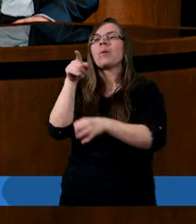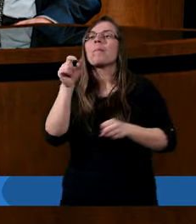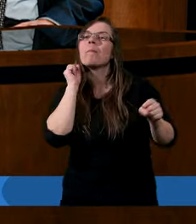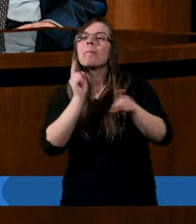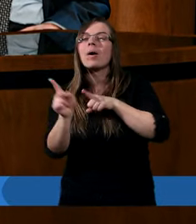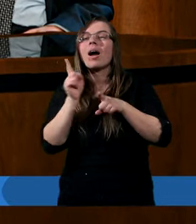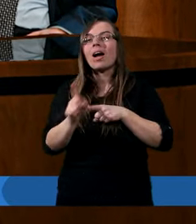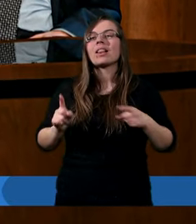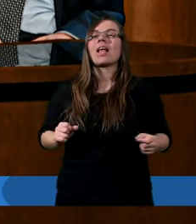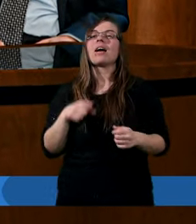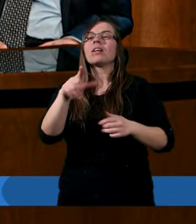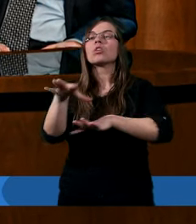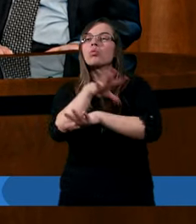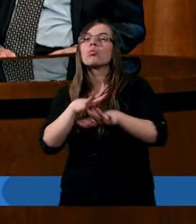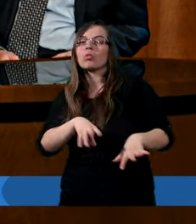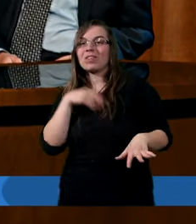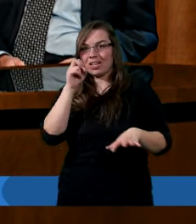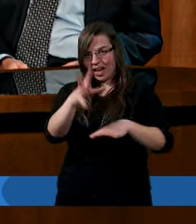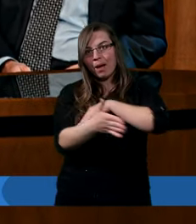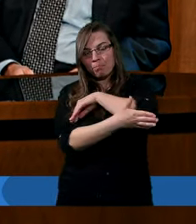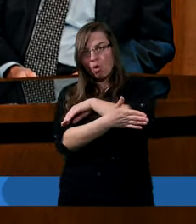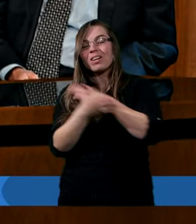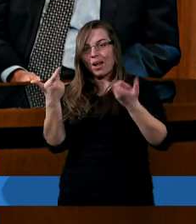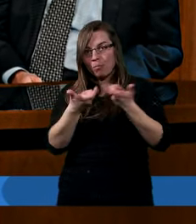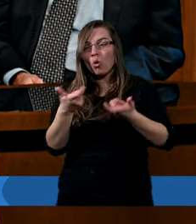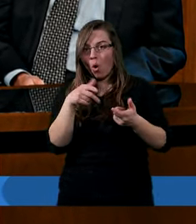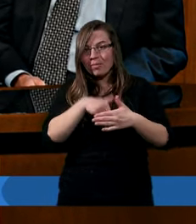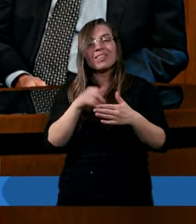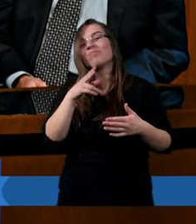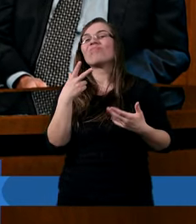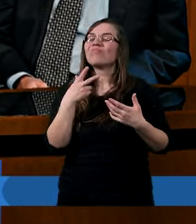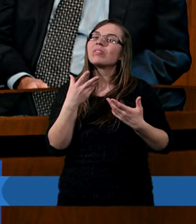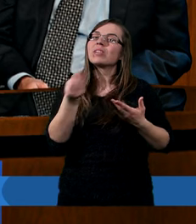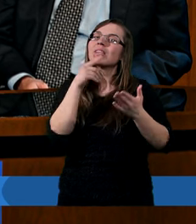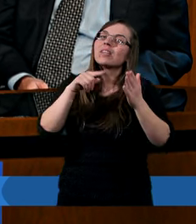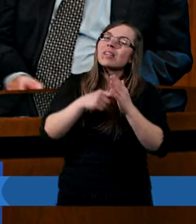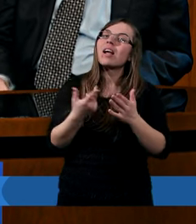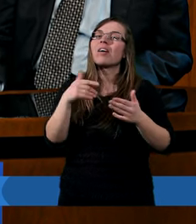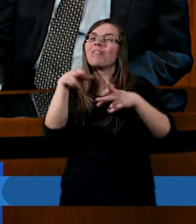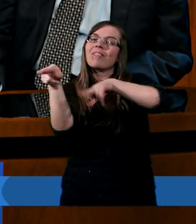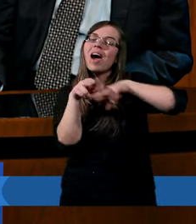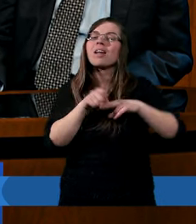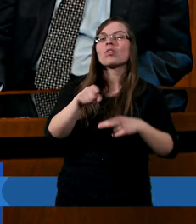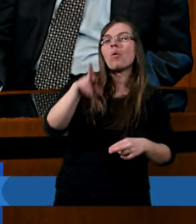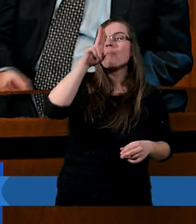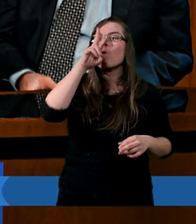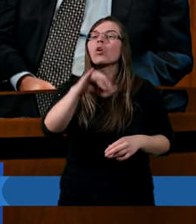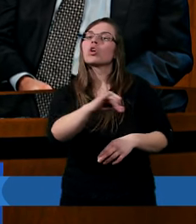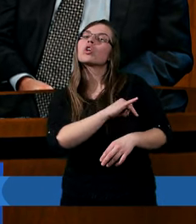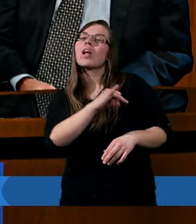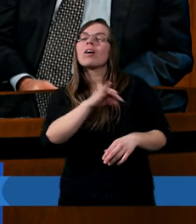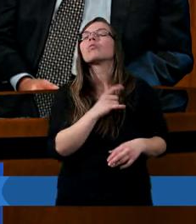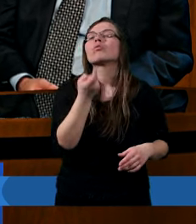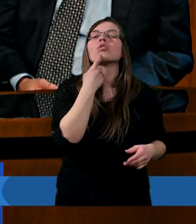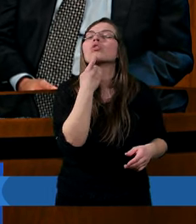o tym tutaj jest mowa? Duch Święty tak postępuje? I jeszcze raz wracam do tego pojęcia grzechu.